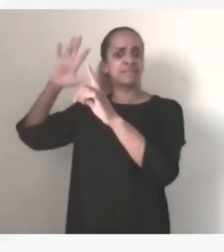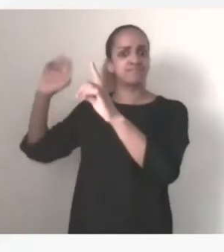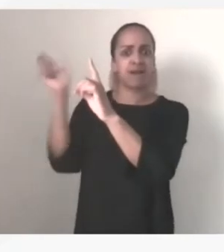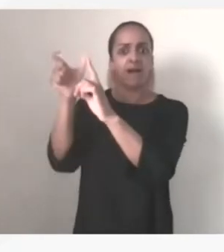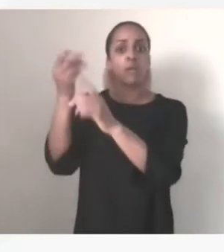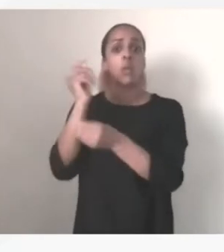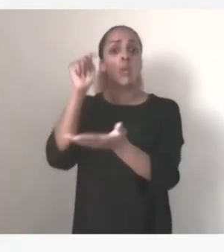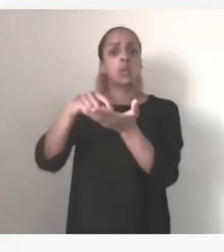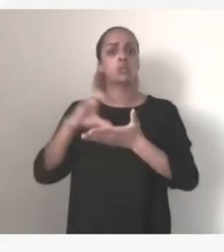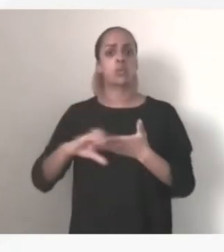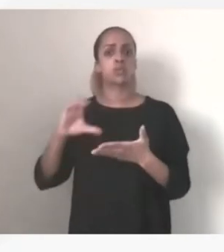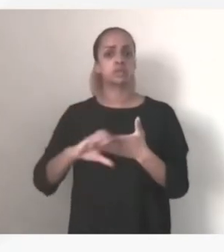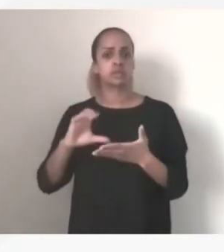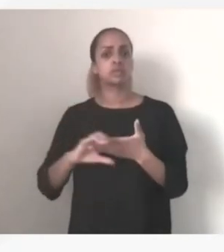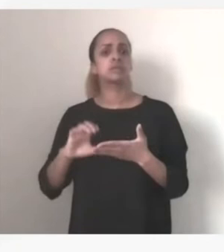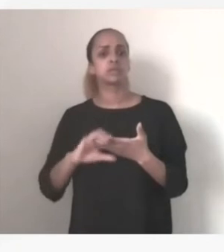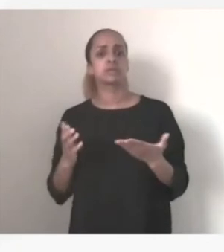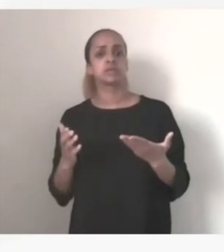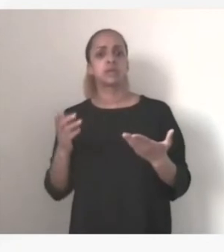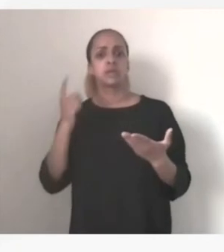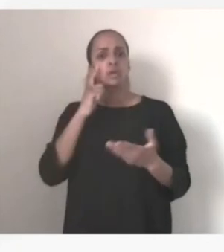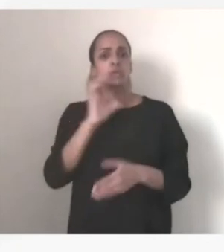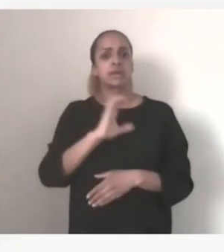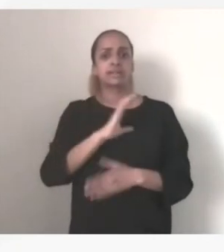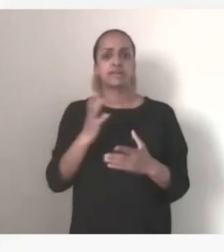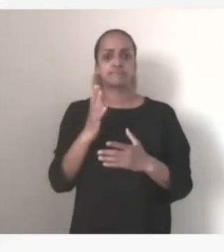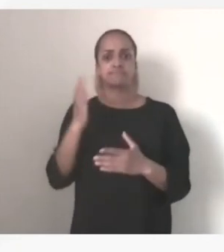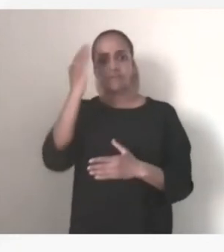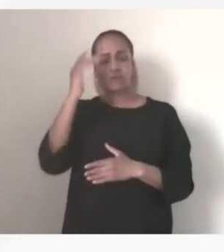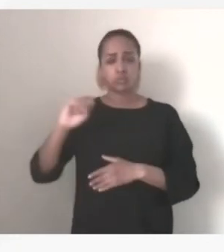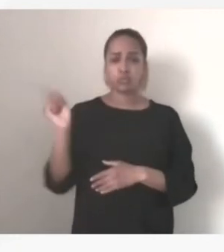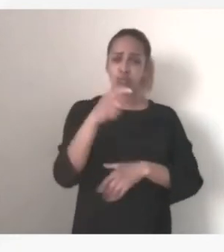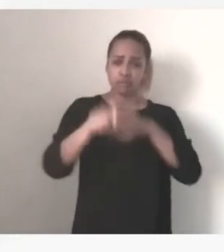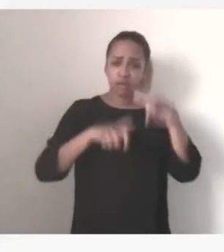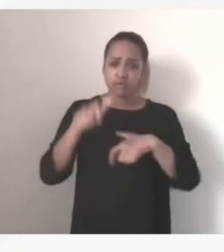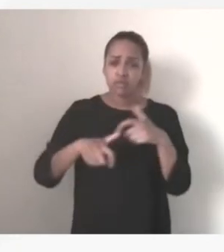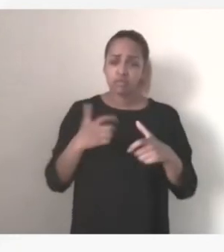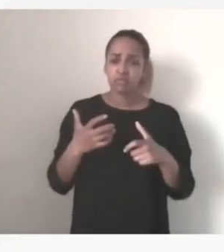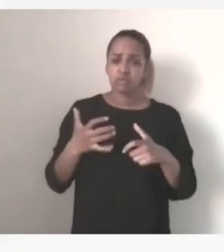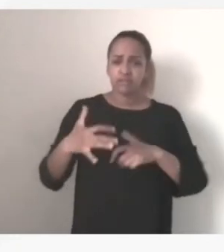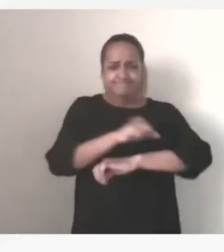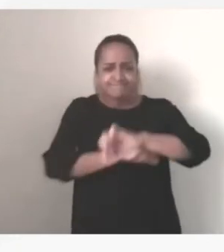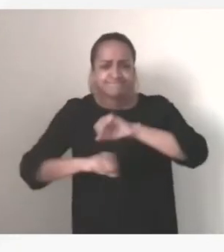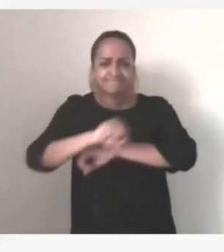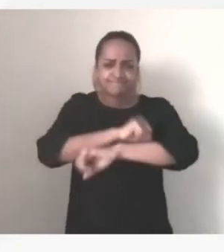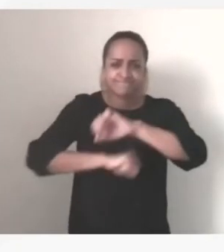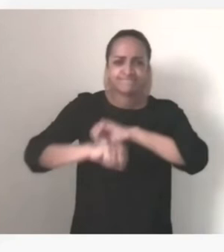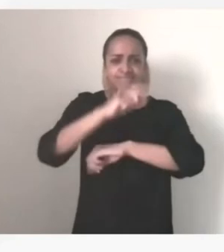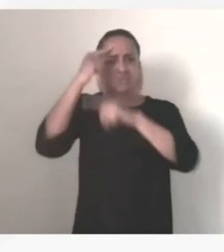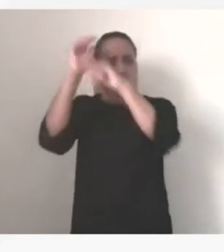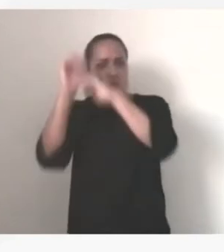pour veiller effectivement à ce que tous ceux qui contribuent à la défense de nos structures